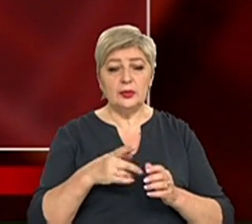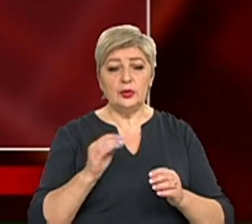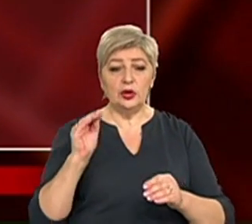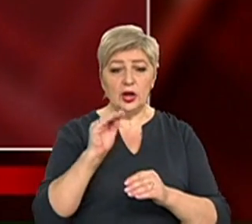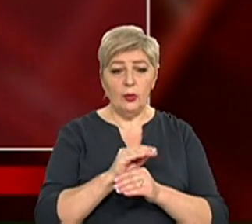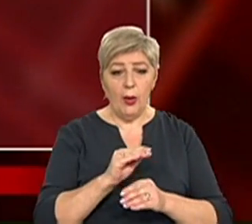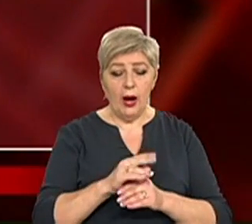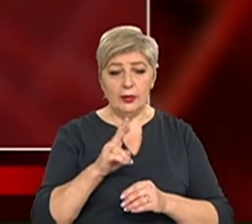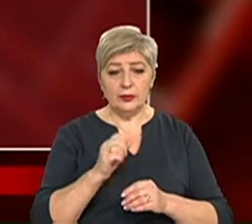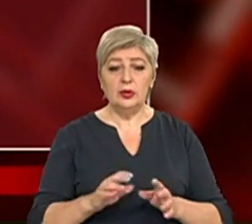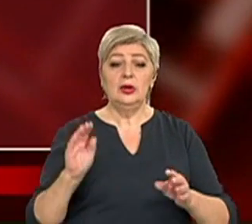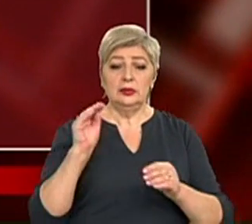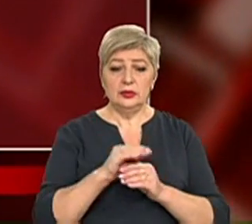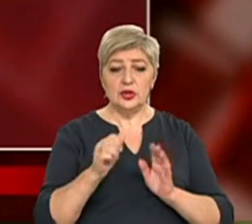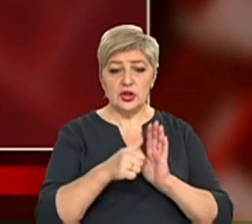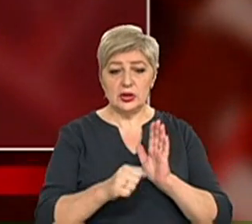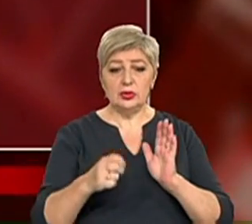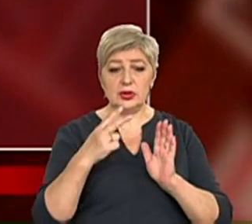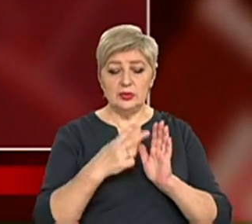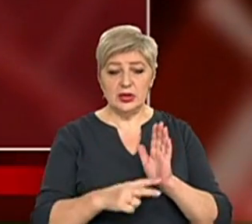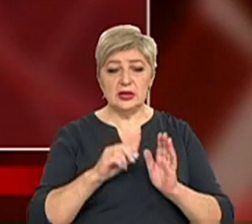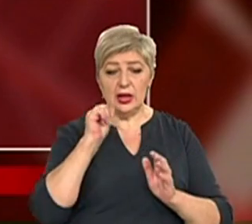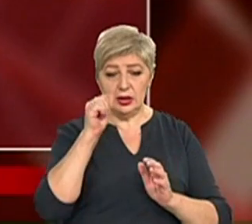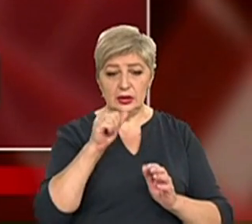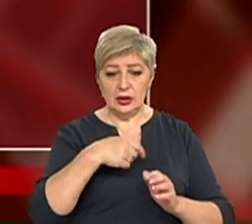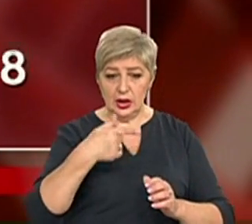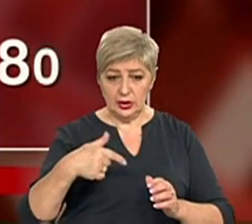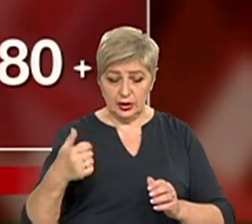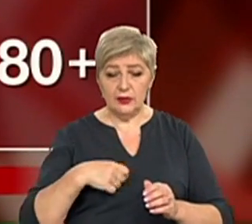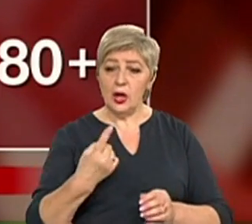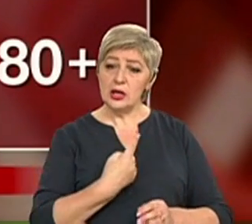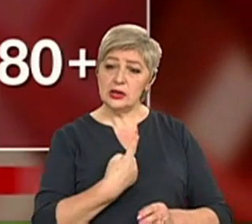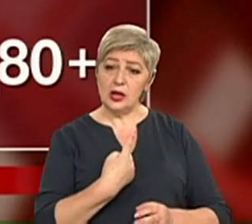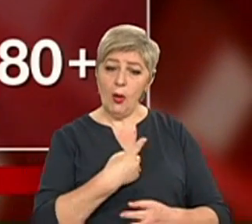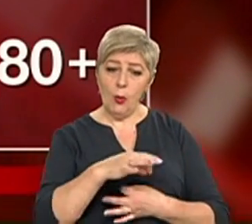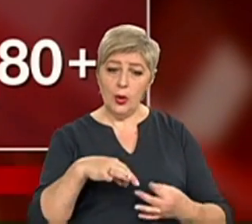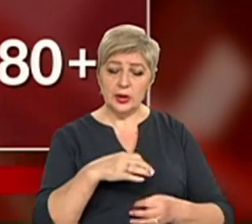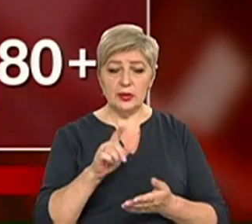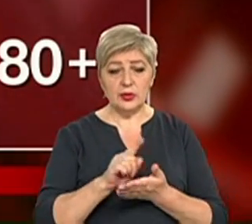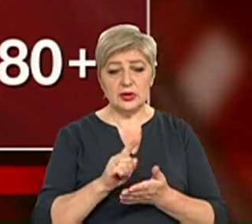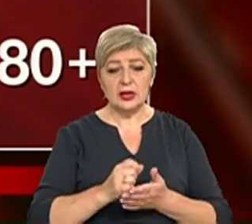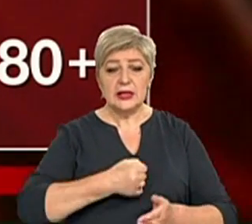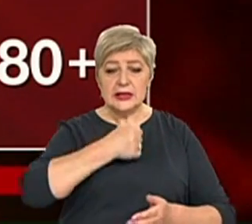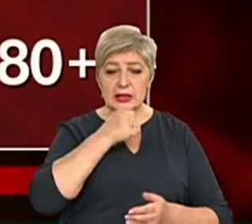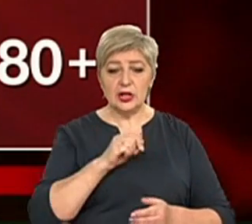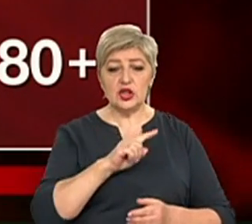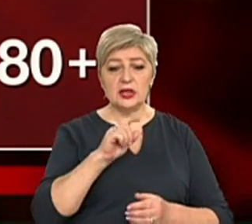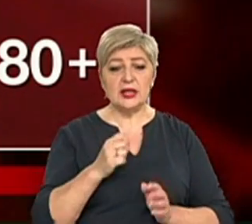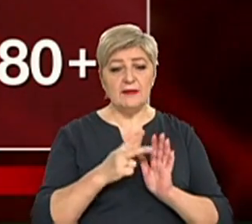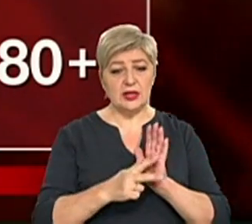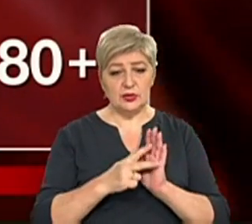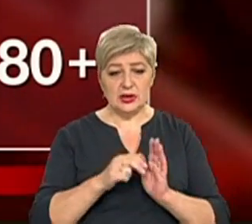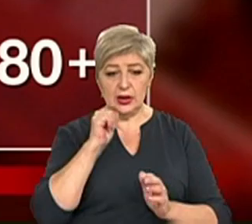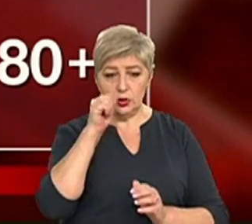виплачувати додатково 670 гривень на місяць самотнім пенсіонерам, старшим за 80 років.